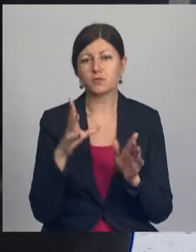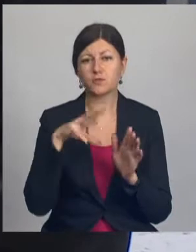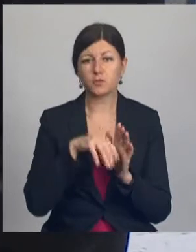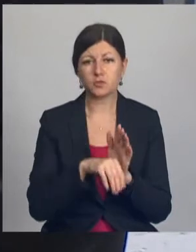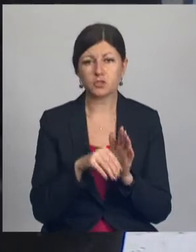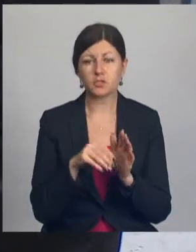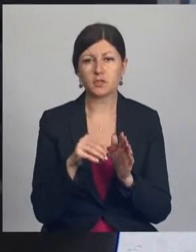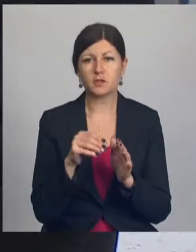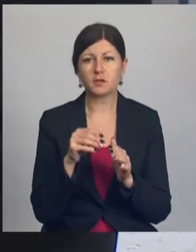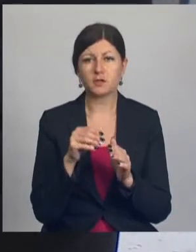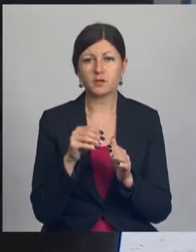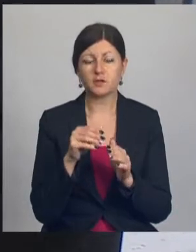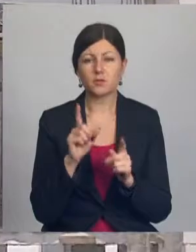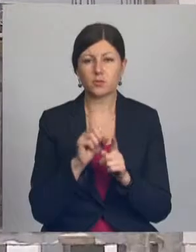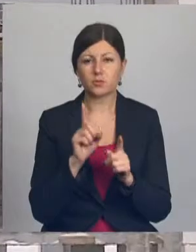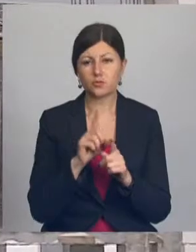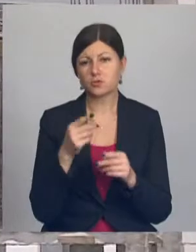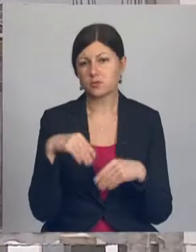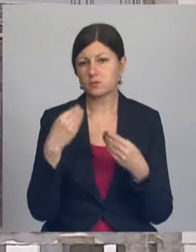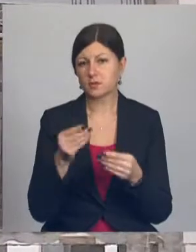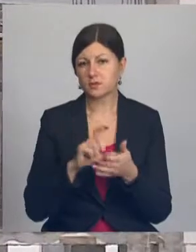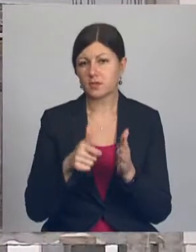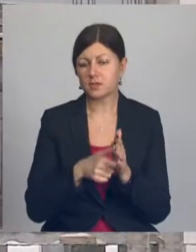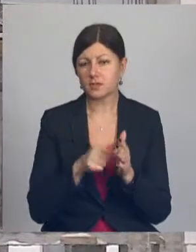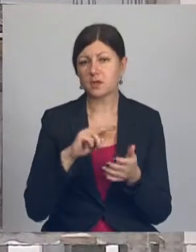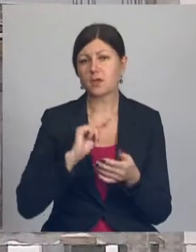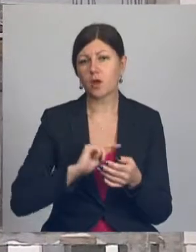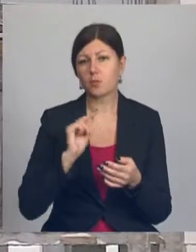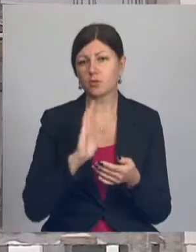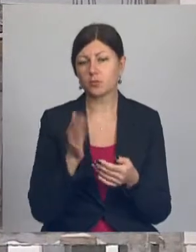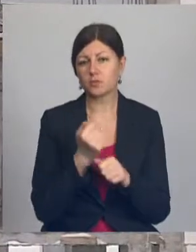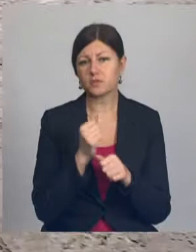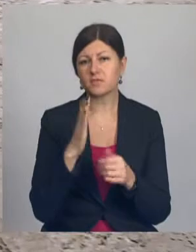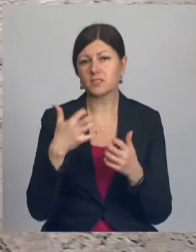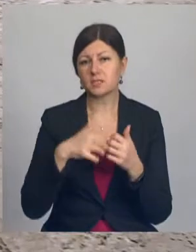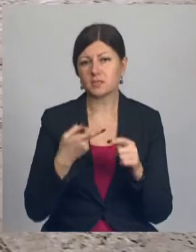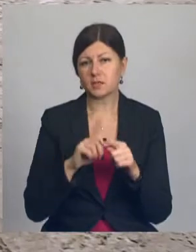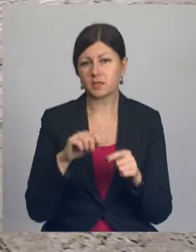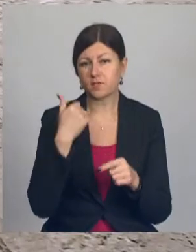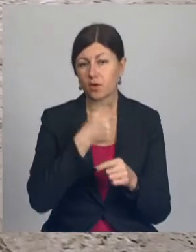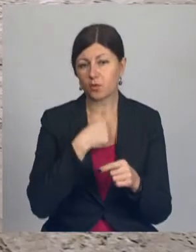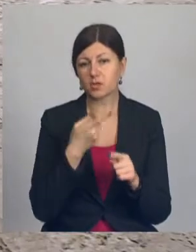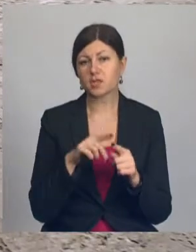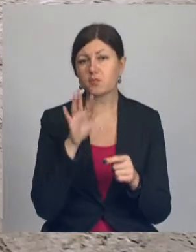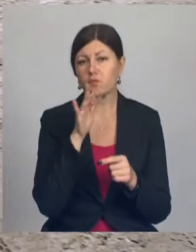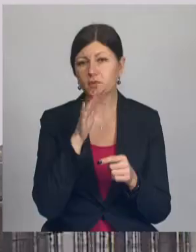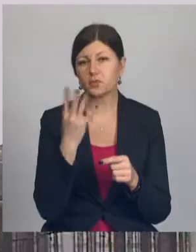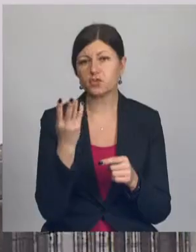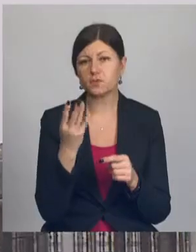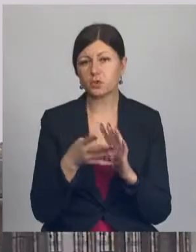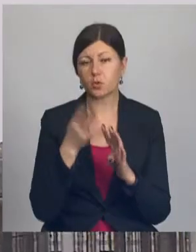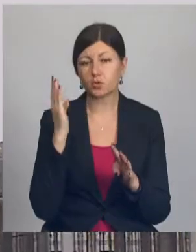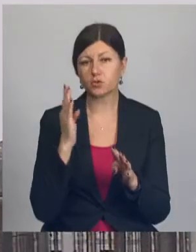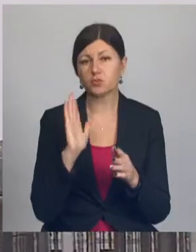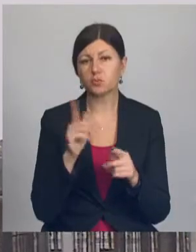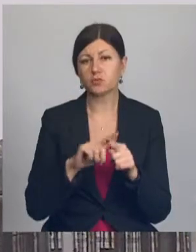участие дадим на рынок. К работам планируют приступить в середине этого года. К этому времени строительство четвертой очереди